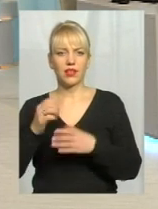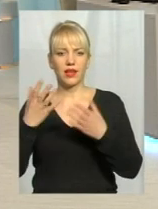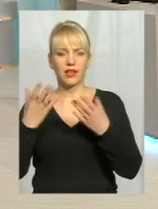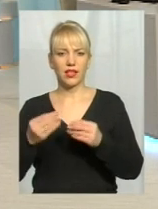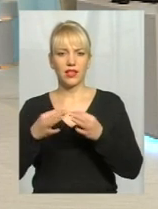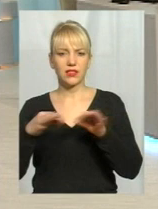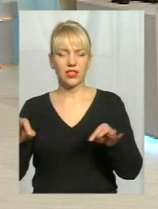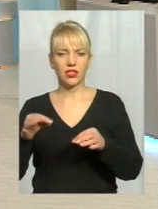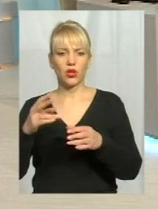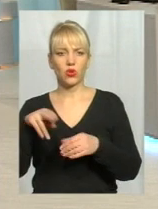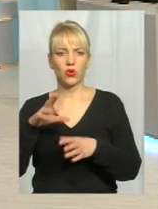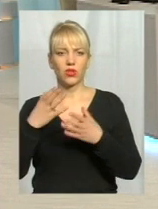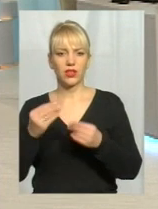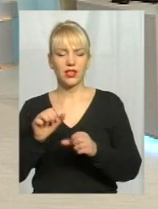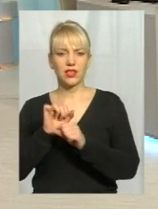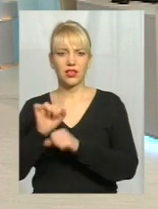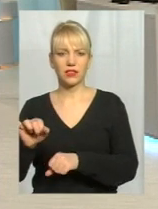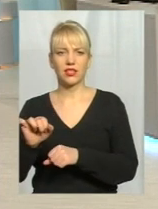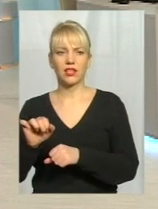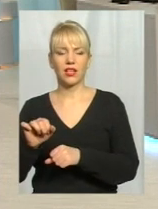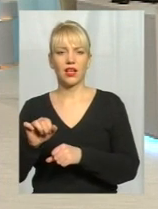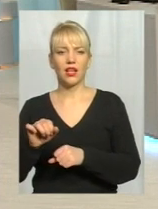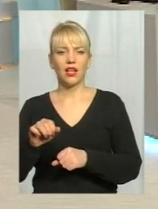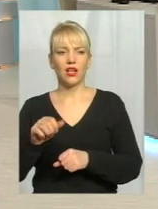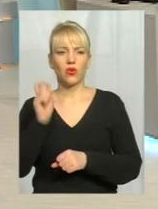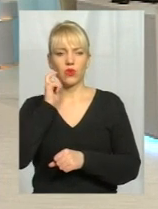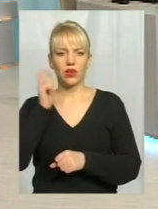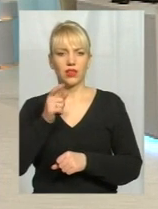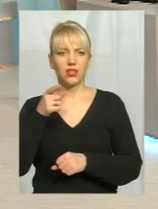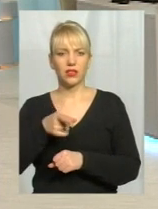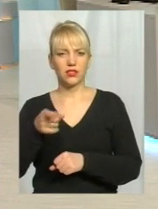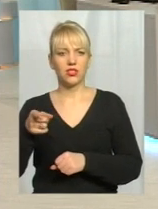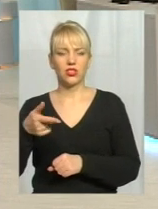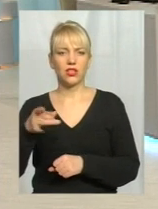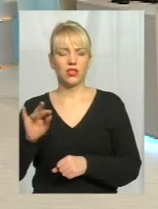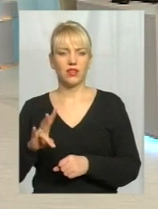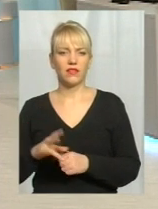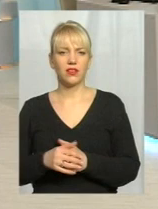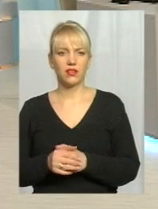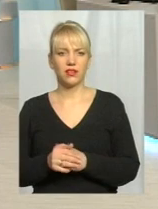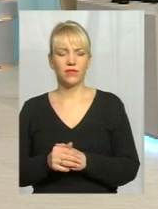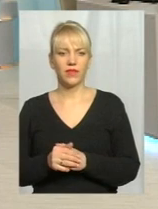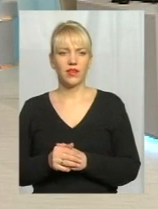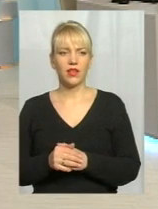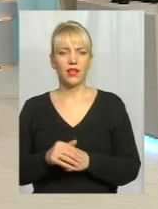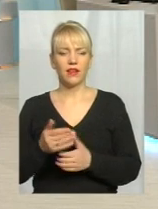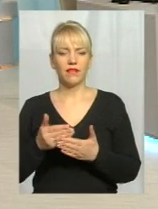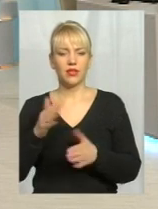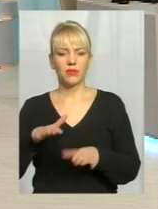та збільних сил України за 1000 гривень, 10 манчулиським. Путівки від місцевого бюджету.